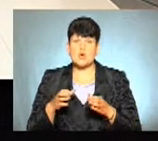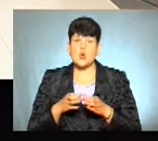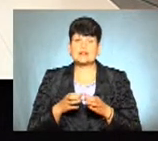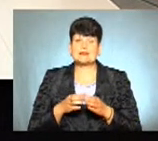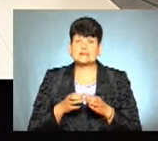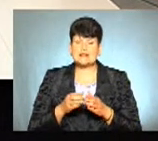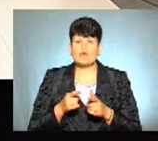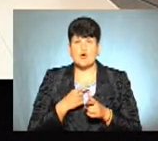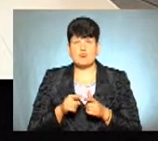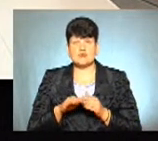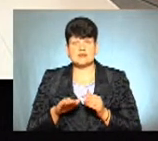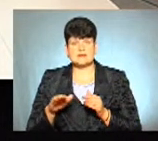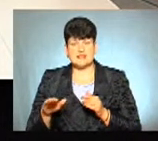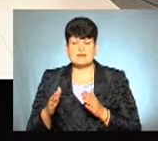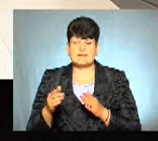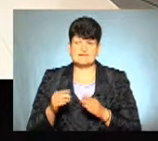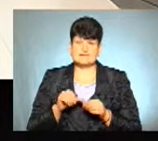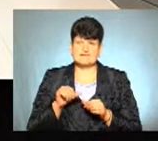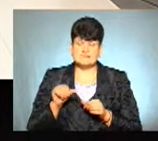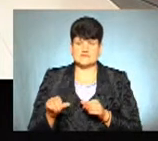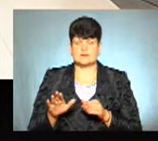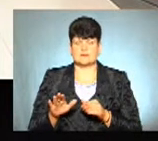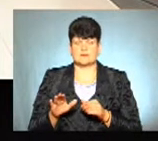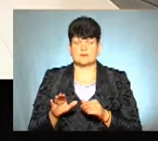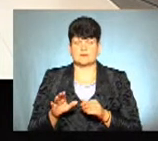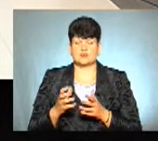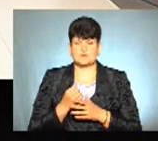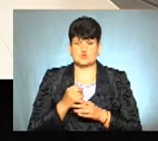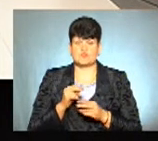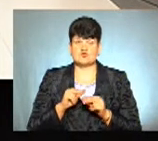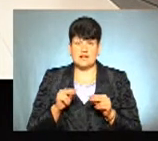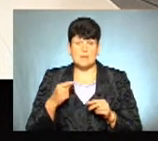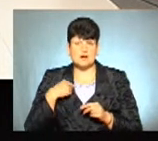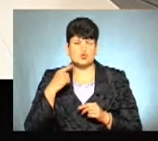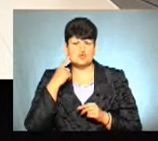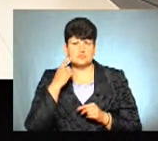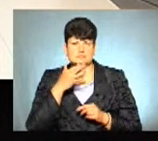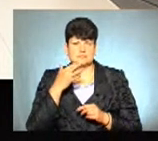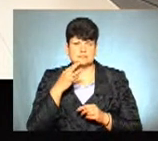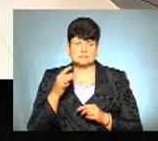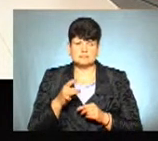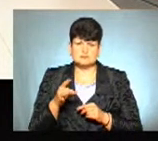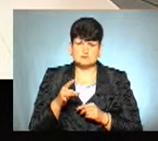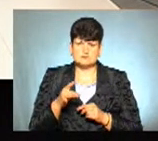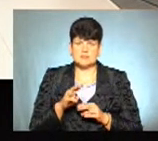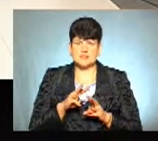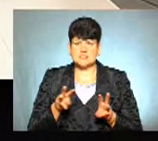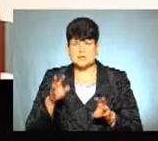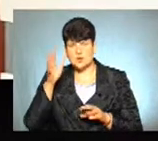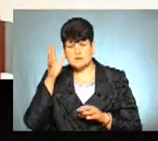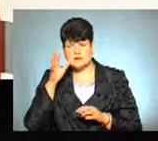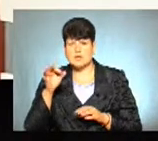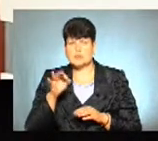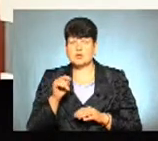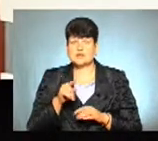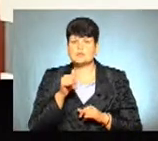або дітей від успішності вчителя. Але ми неодноразово чули від міністра освіти про те,